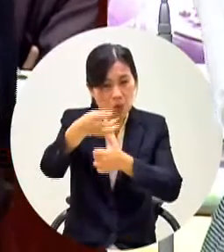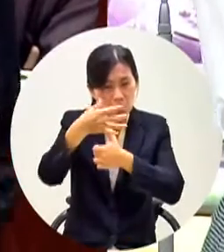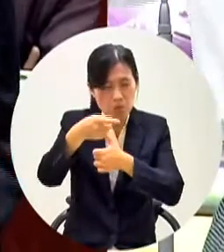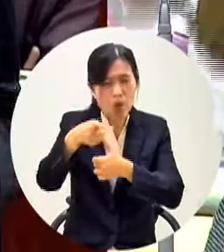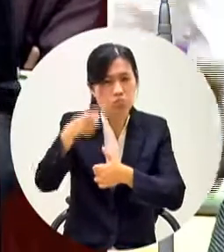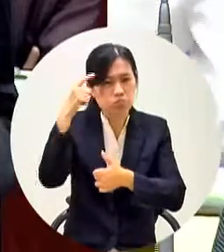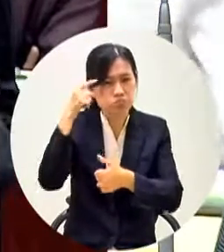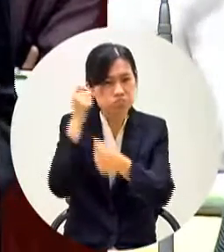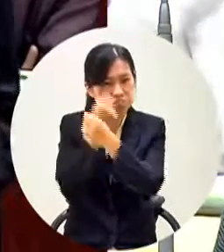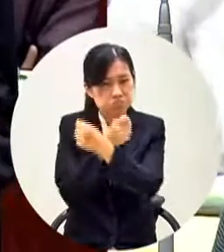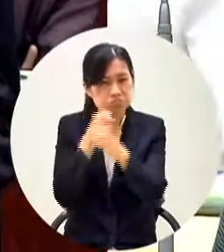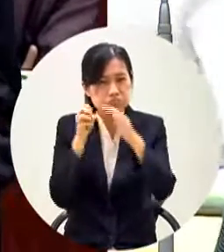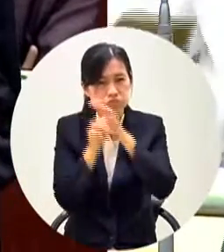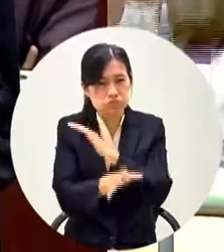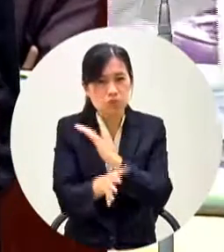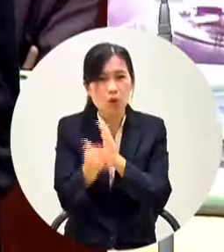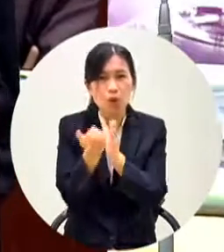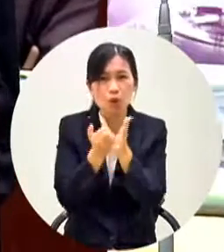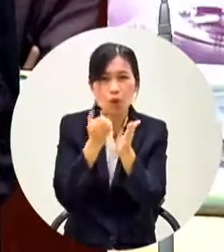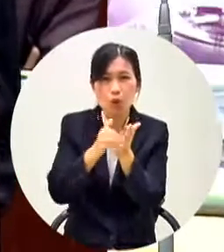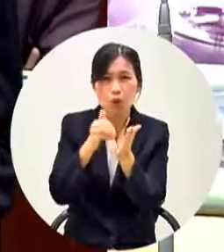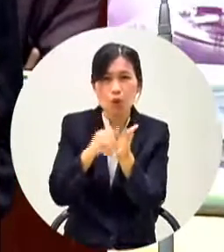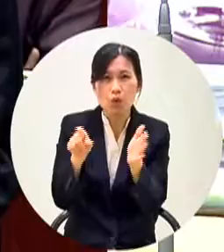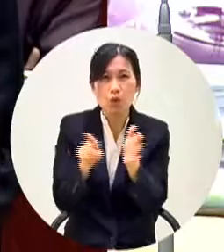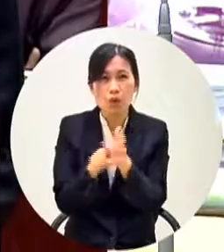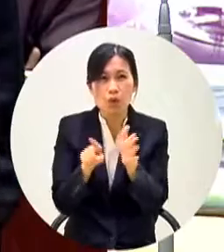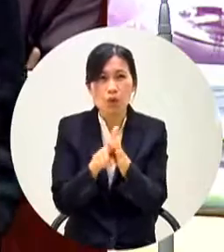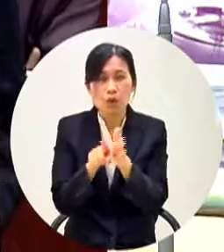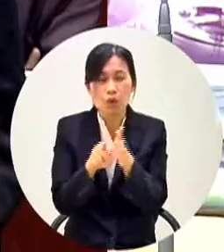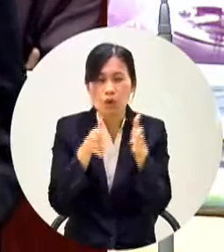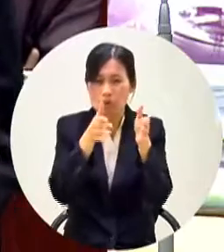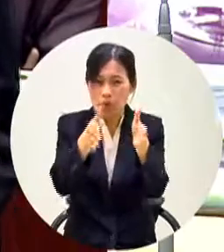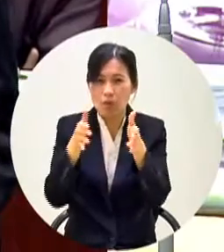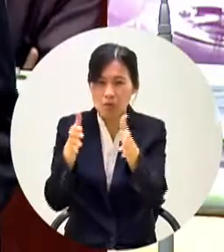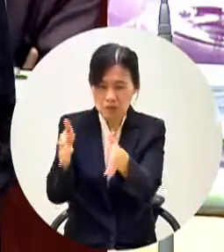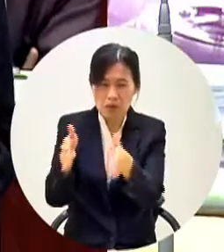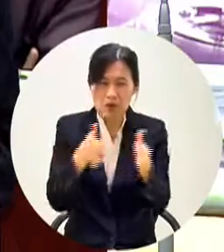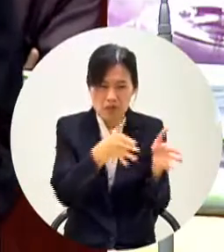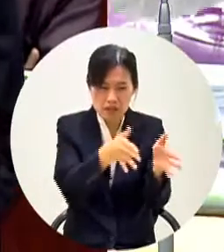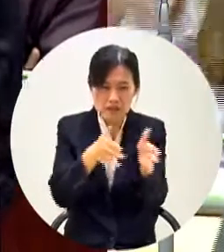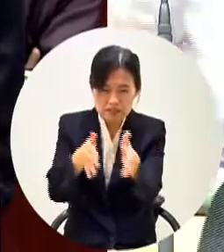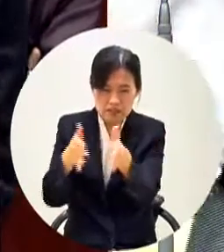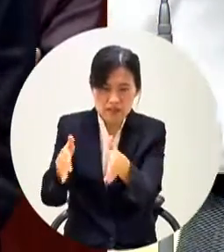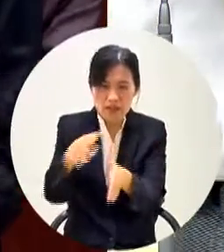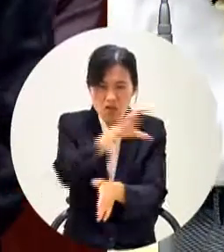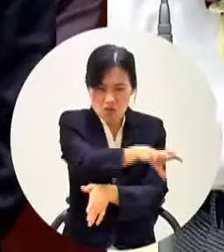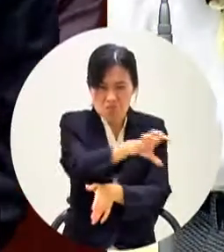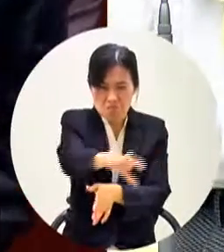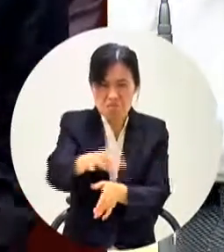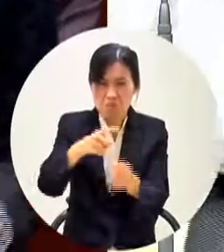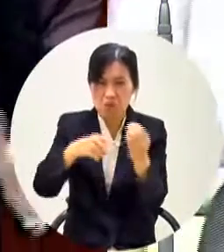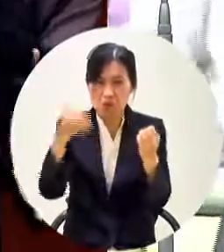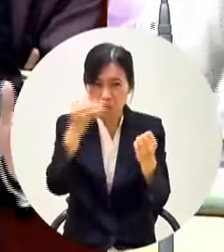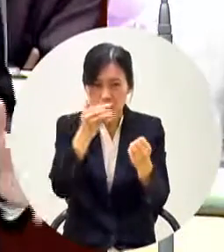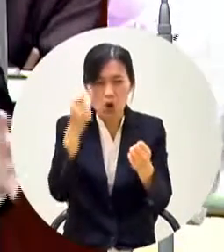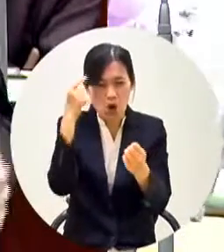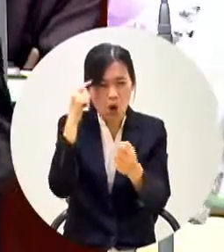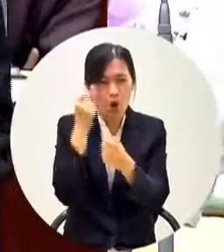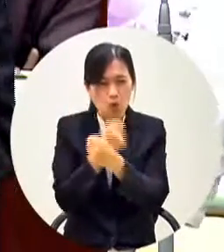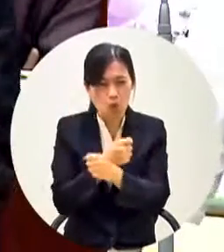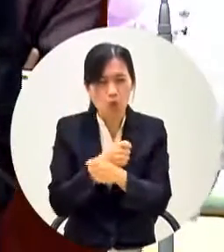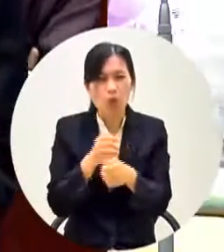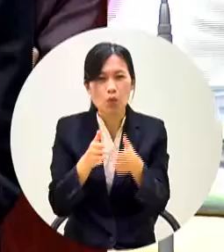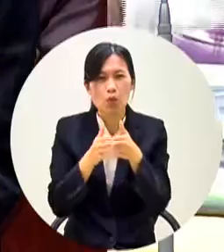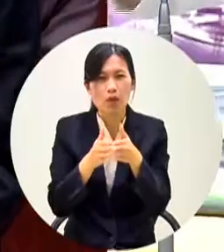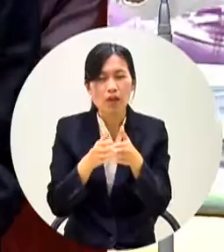考慮就是說在邊預算的時候應該對這幾個區域呢有特別的一些考量但是我們還是透過